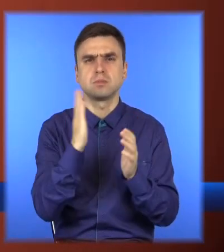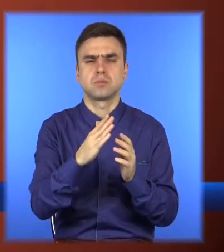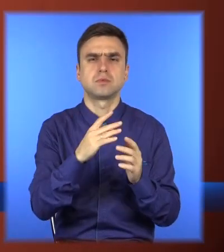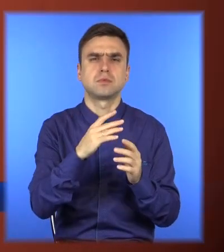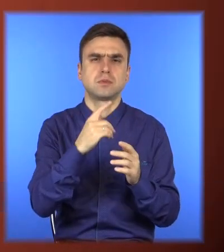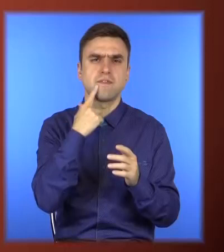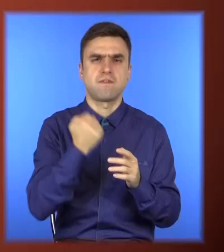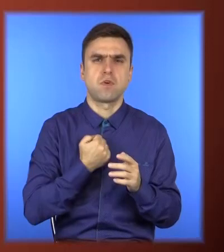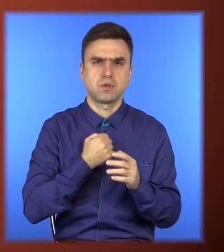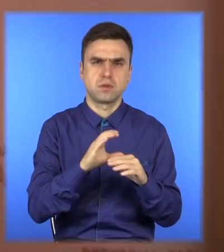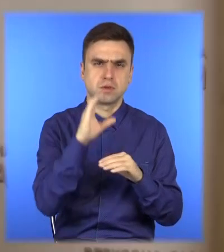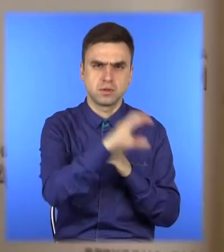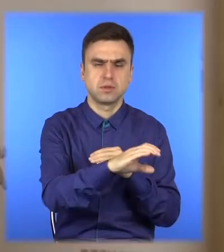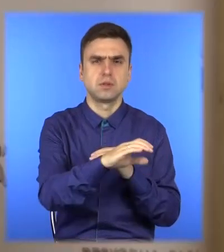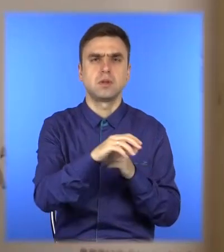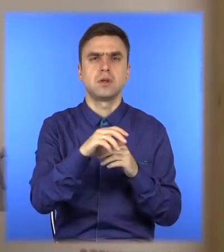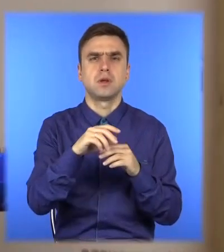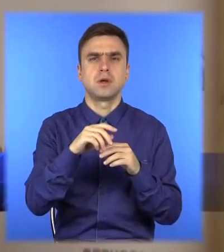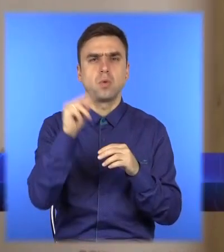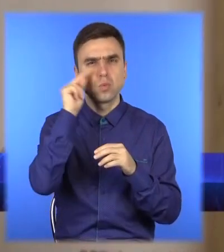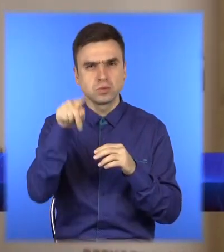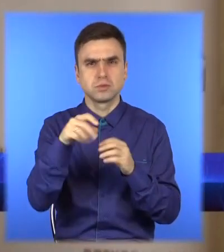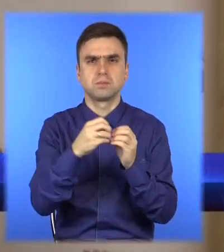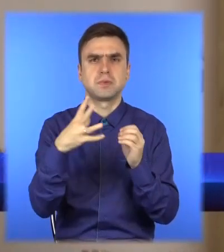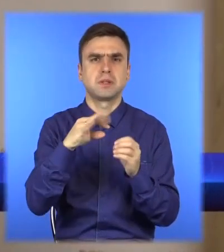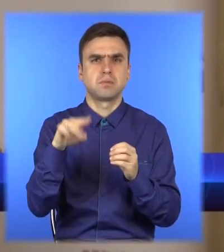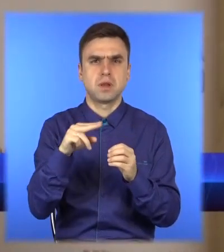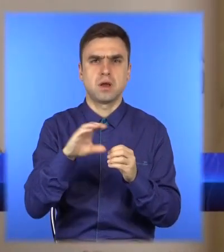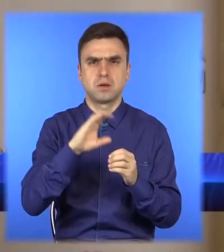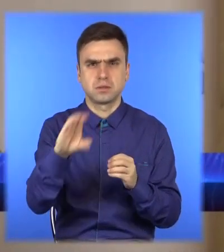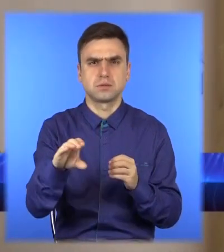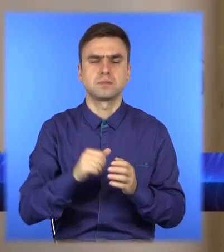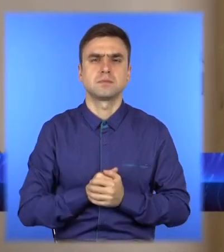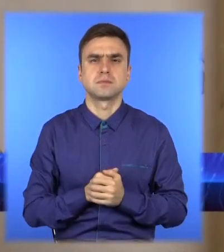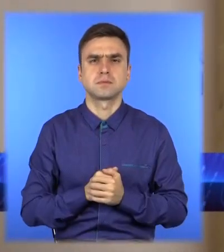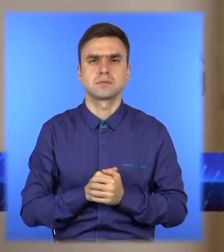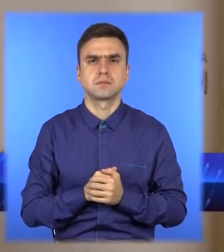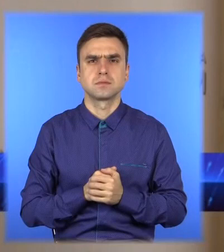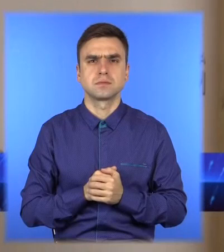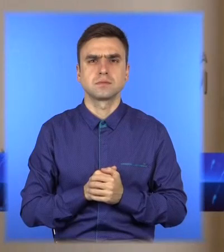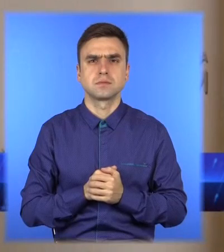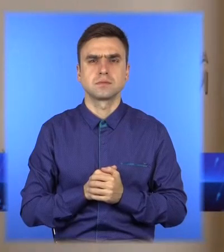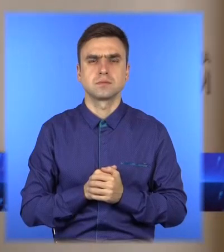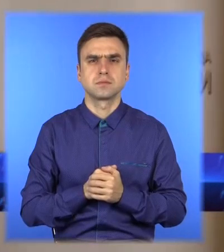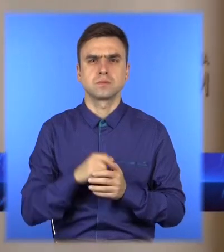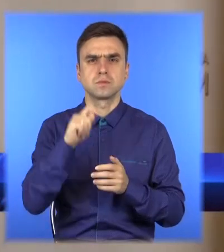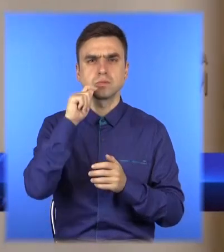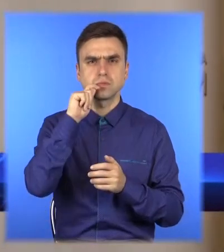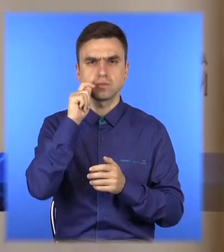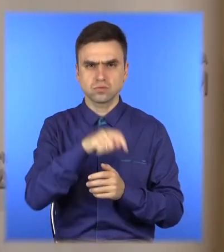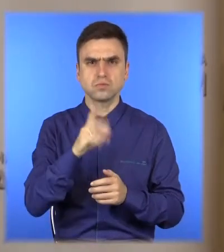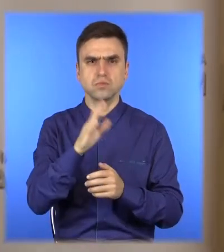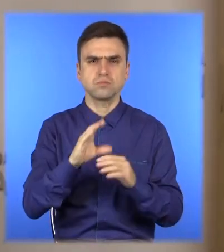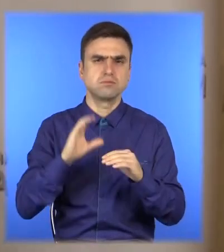рекорд – 46 мільярдів гривень. Будівництво масштабних доріг, яке буде продовжено по всій країні, і на це виділяються спеціальні